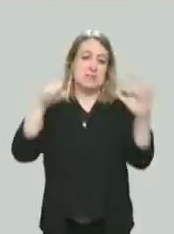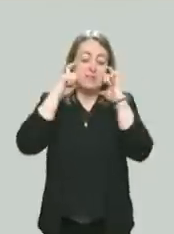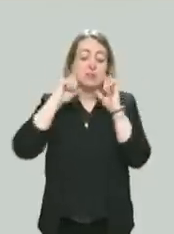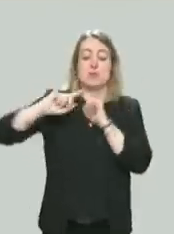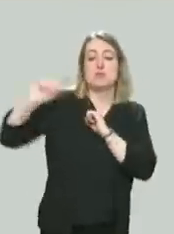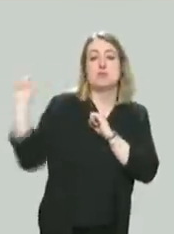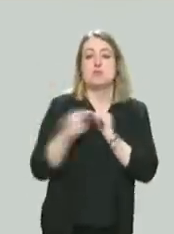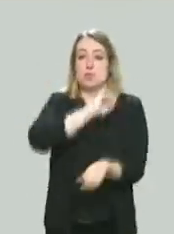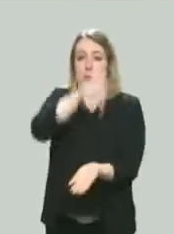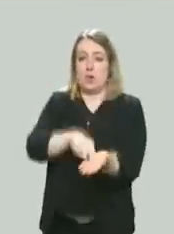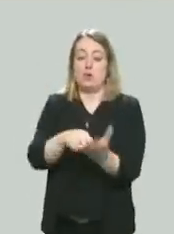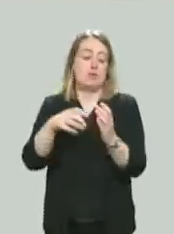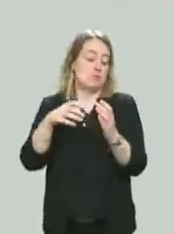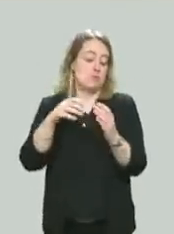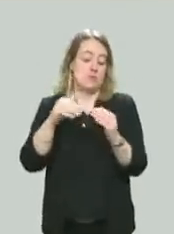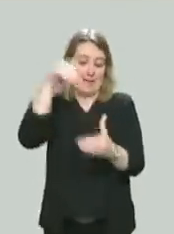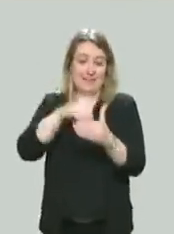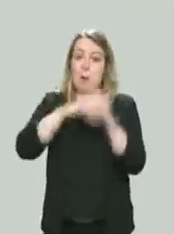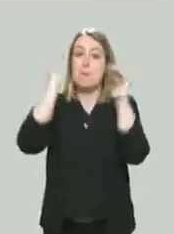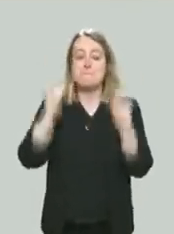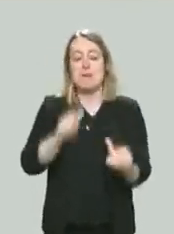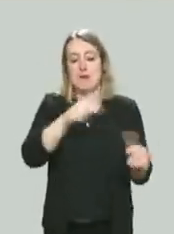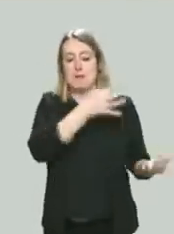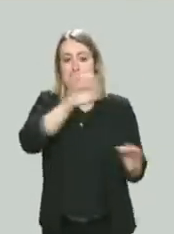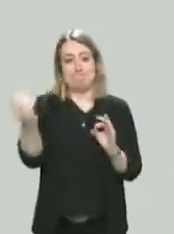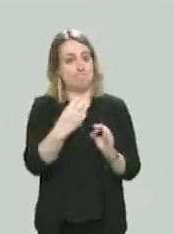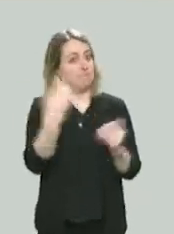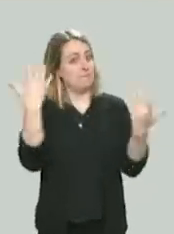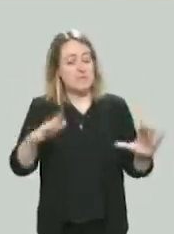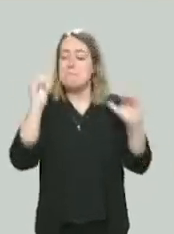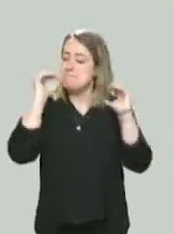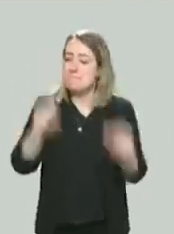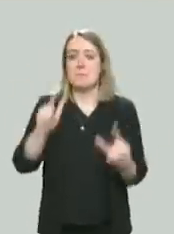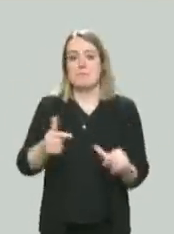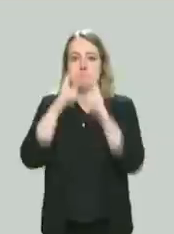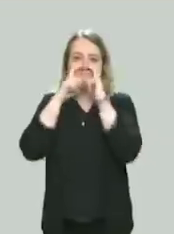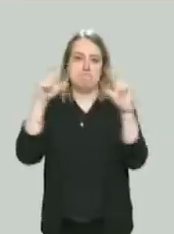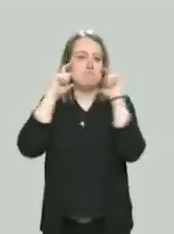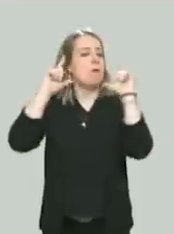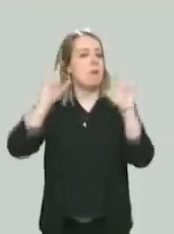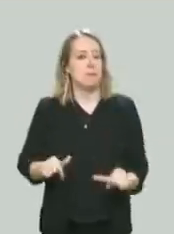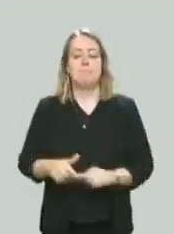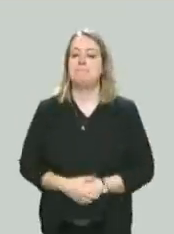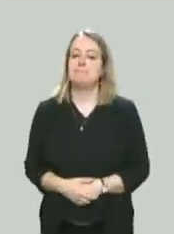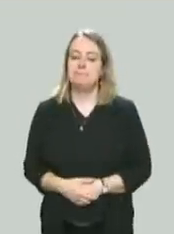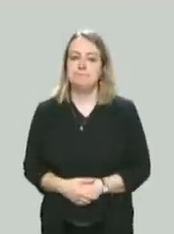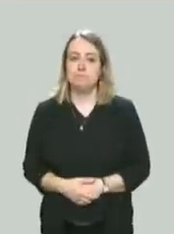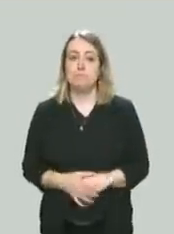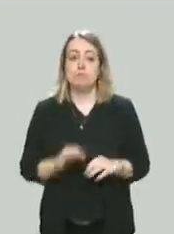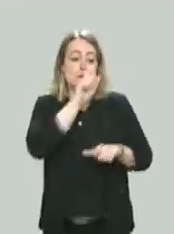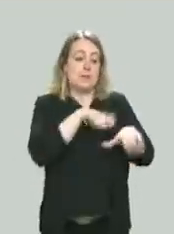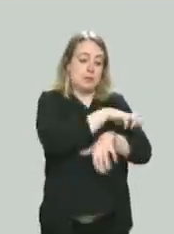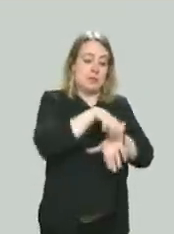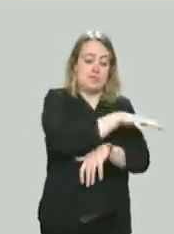couverts par un pass sanitaire. Donc même en cas de pass sanitaire dans un lieu recevant du public, vous devrez porter le masque. Les préfets seront